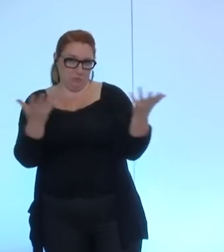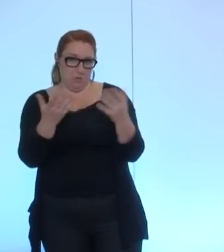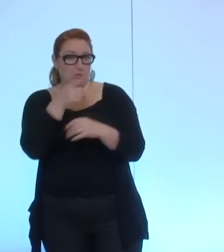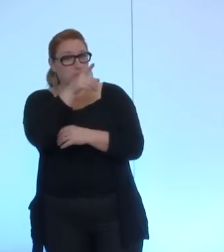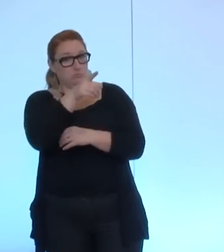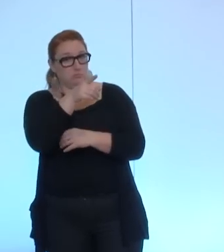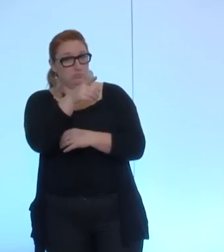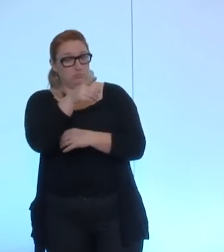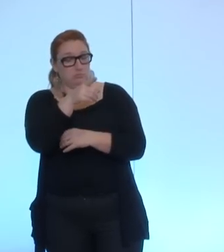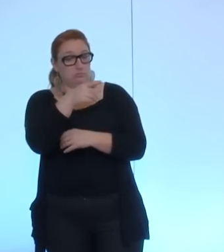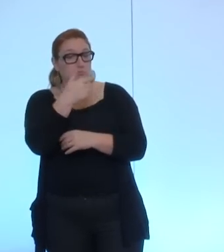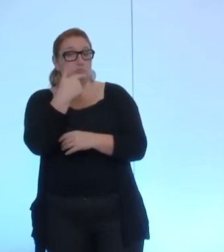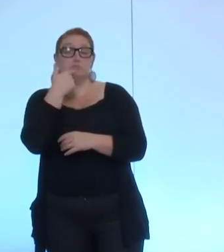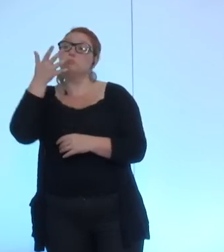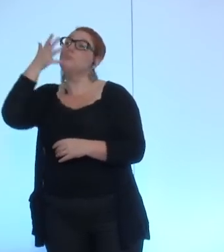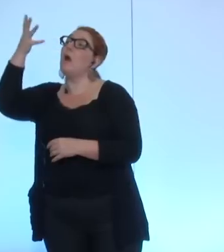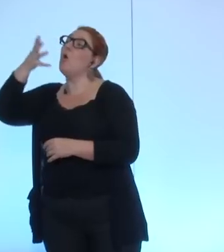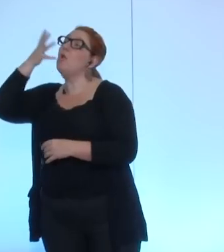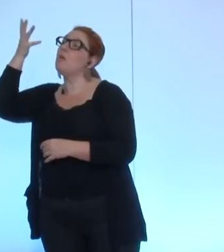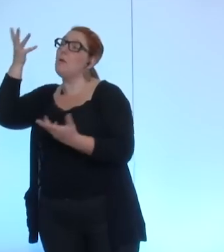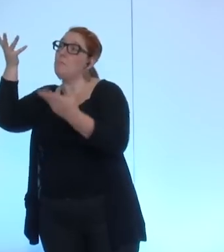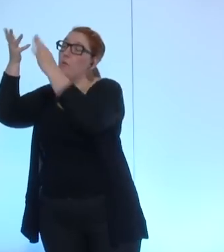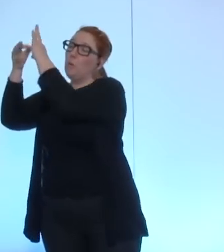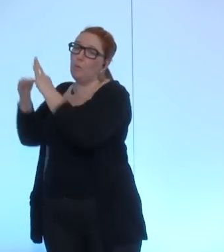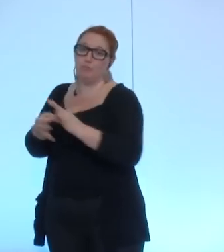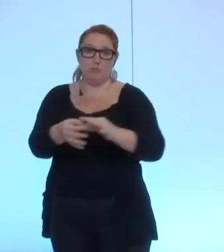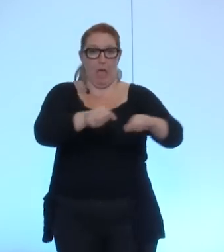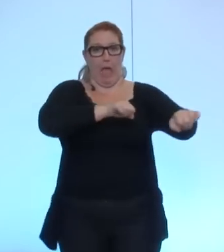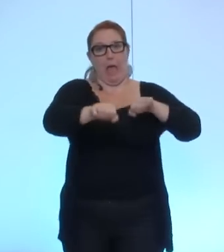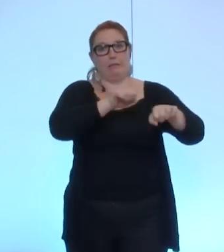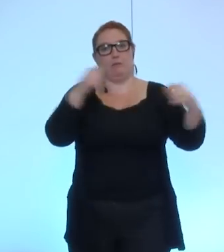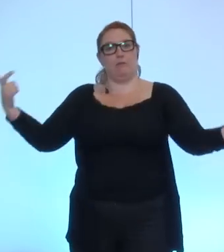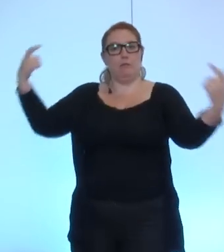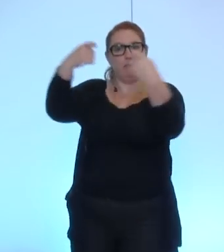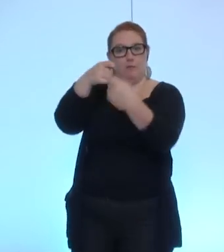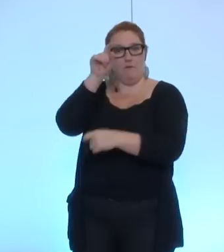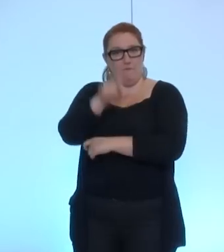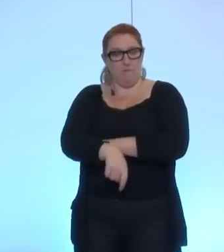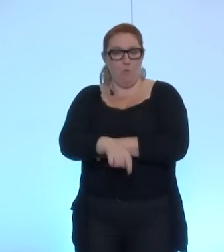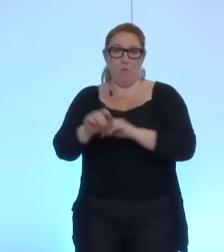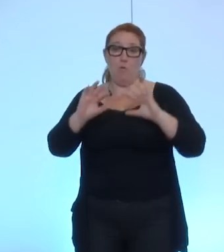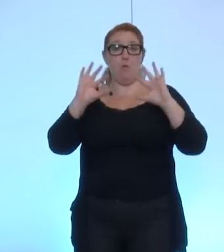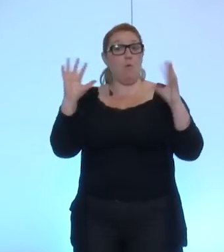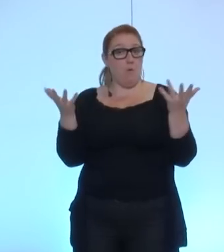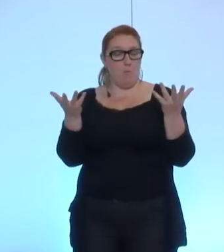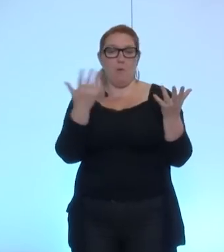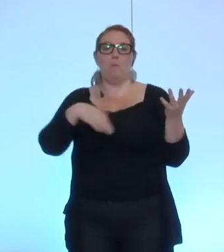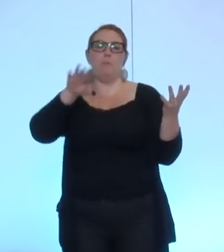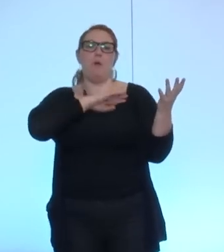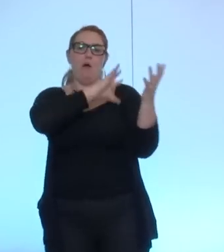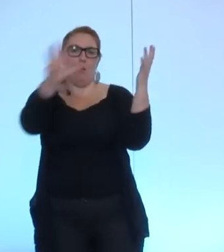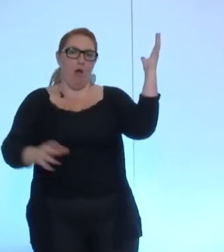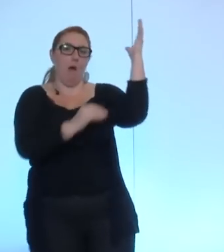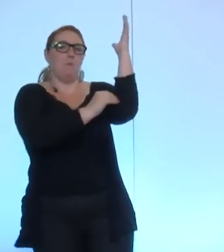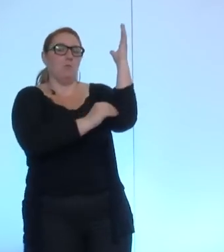en conformité avec vos paroles à travers les amendements sur lesquels j'aurai l'occasion de revenir